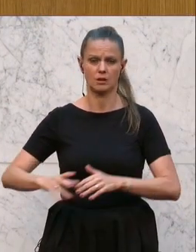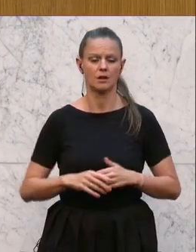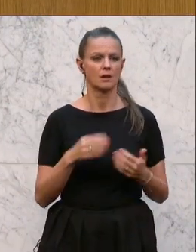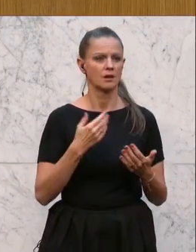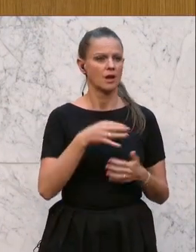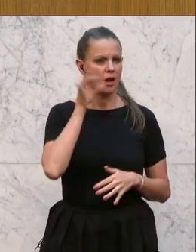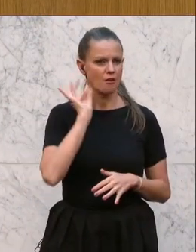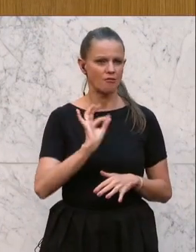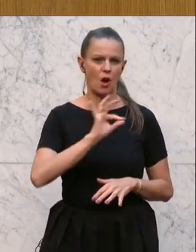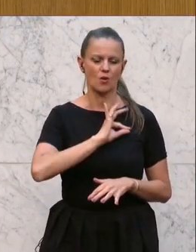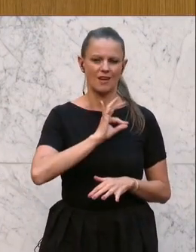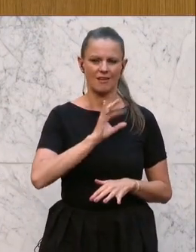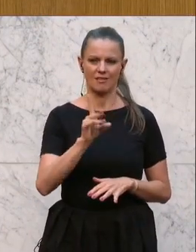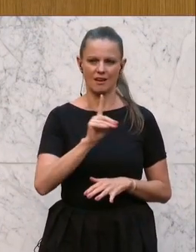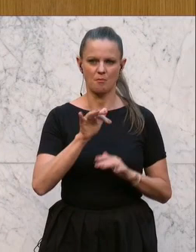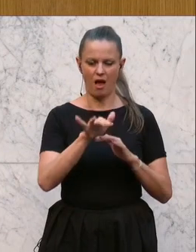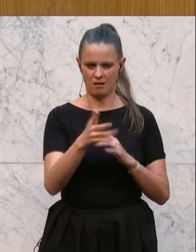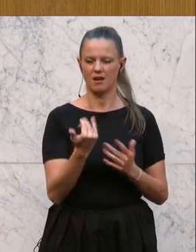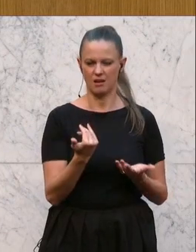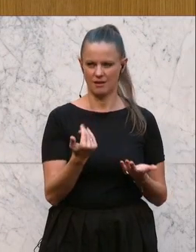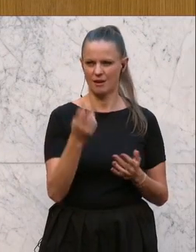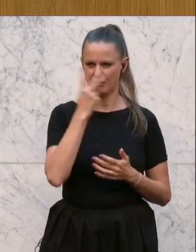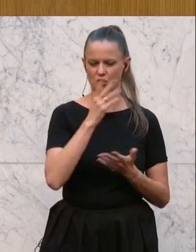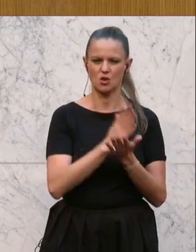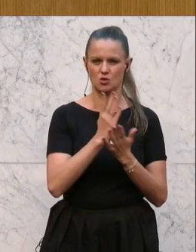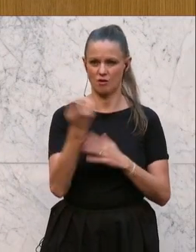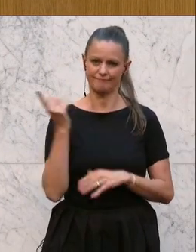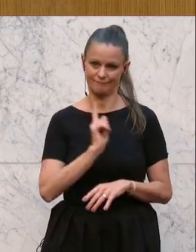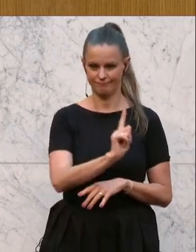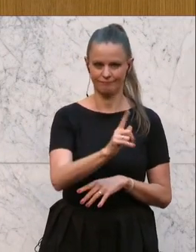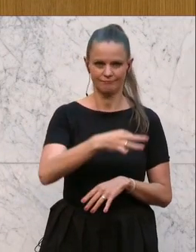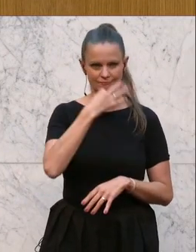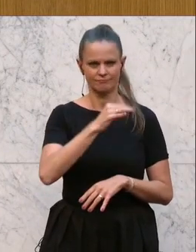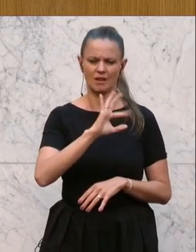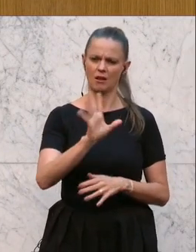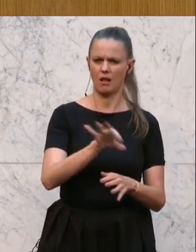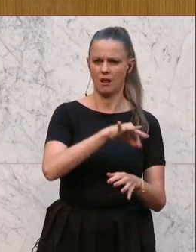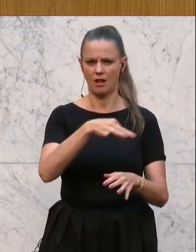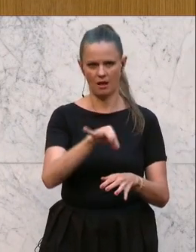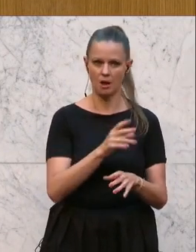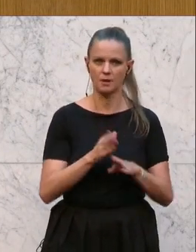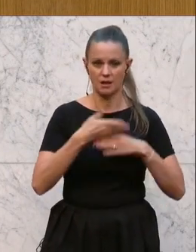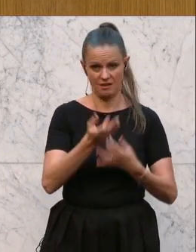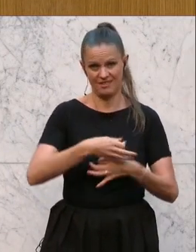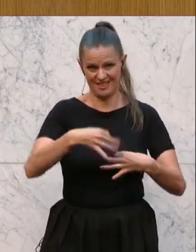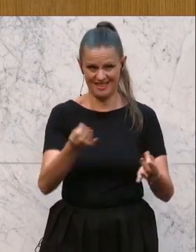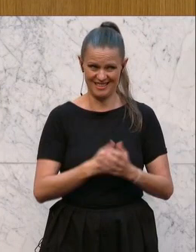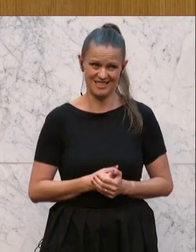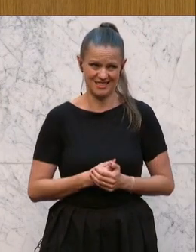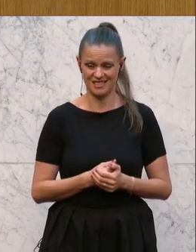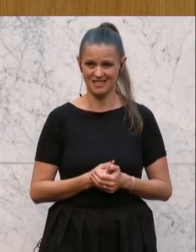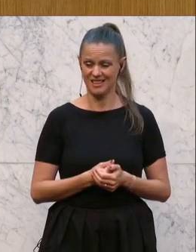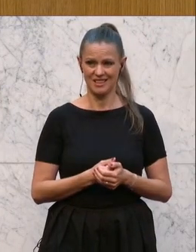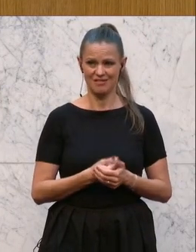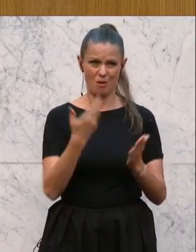Deckenbacher, ich verstehe schon, Sie kommen heraus und wollen alles schönreden, aber es hilft nicht, denn die Tatsachen schreien